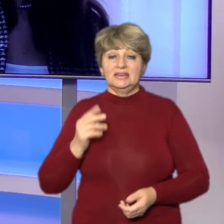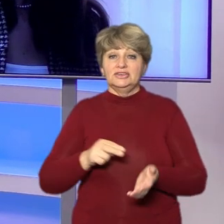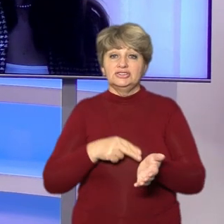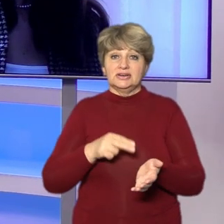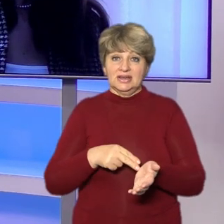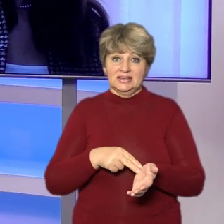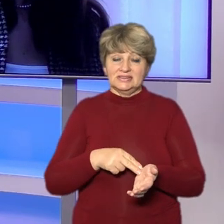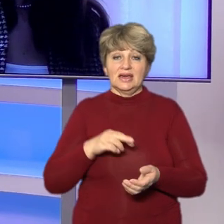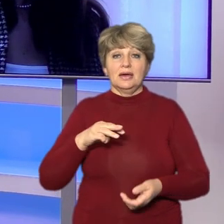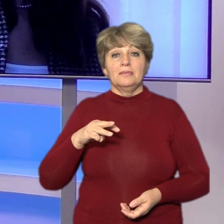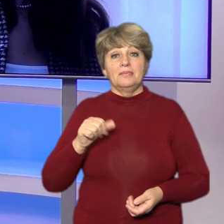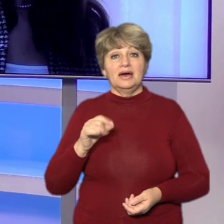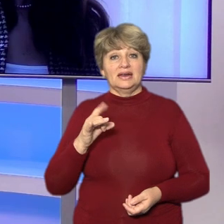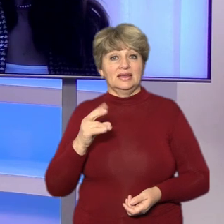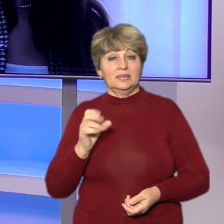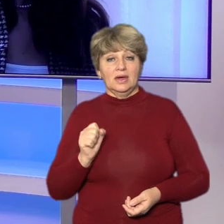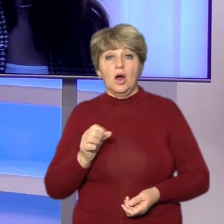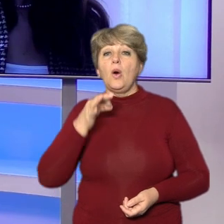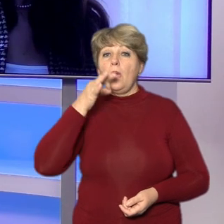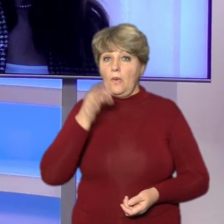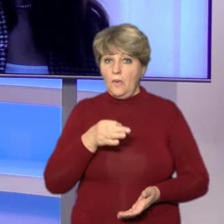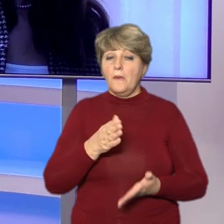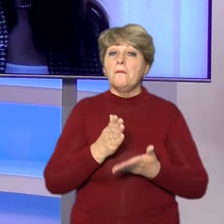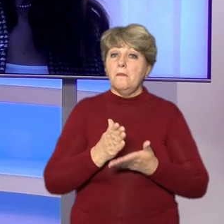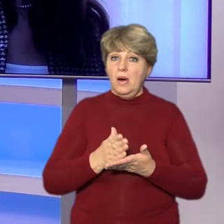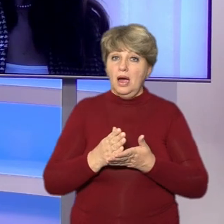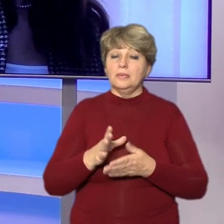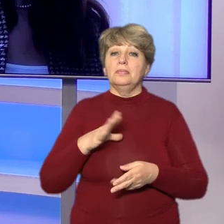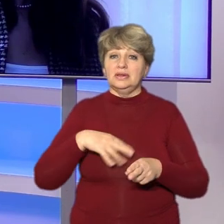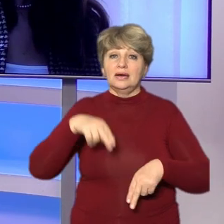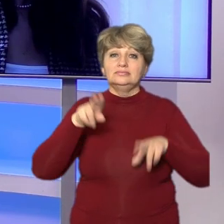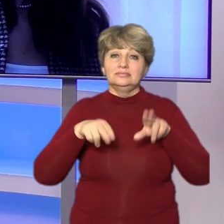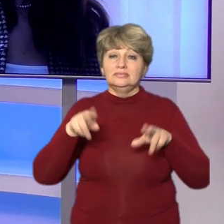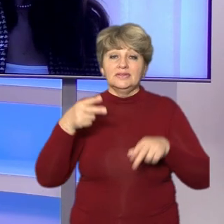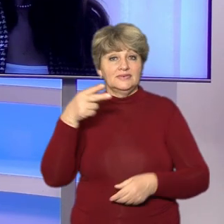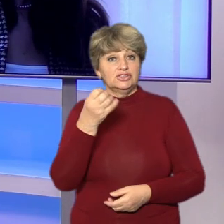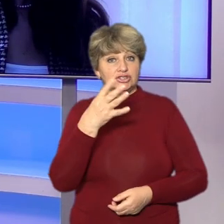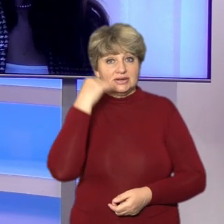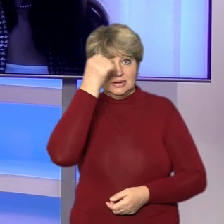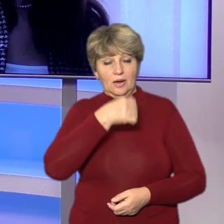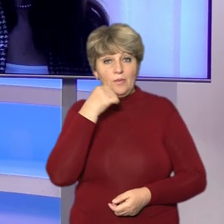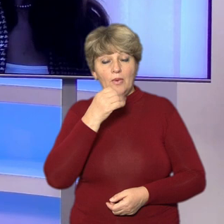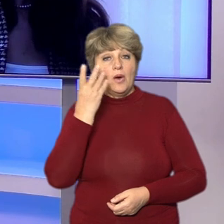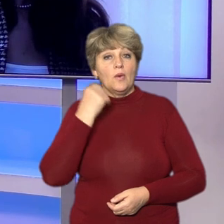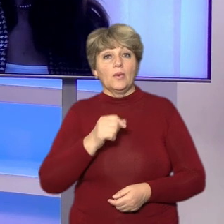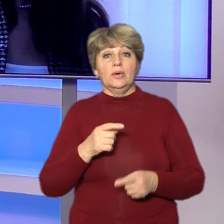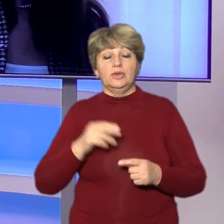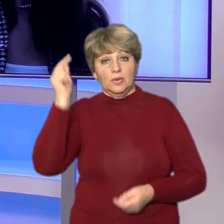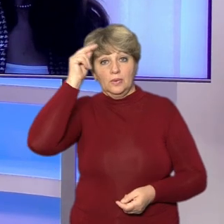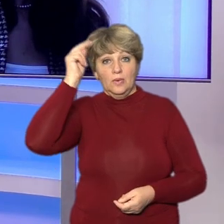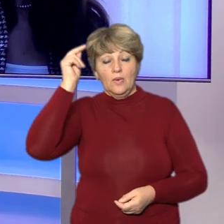Зарицька. Досвід, каже, має, бо розмальовувала міні-версії від гільз у 2014 році, коли навчалася у